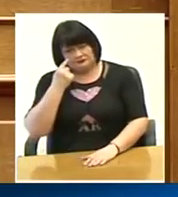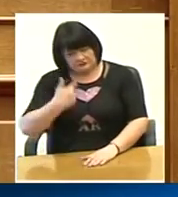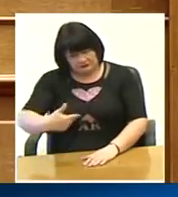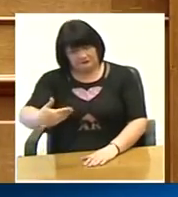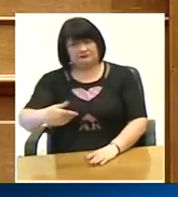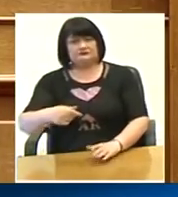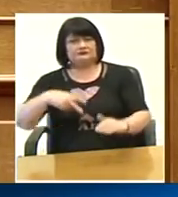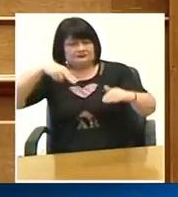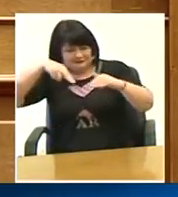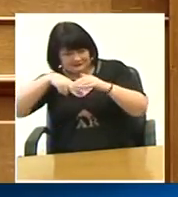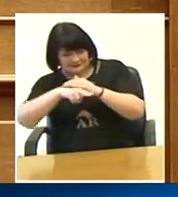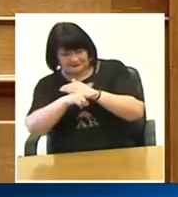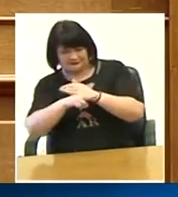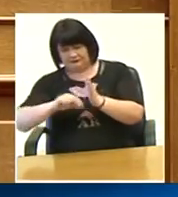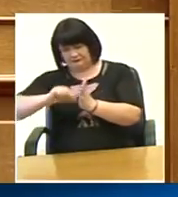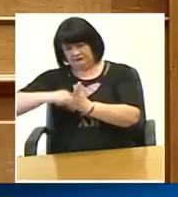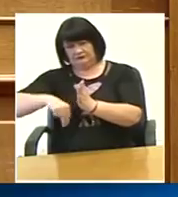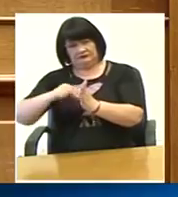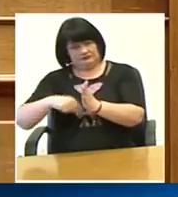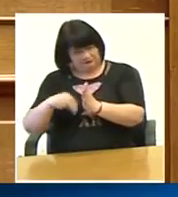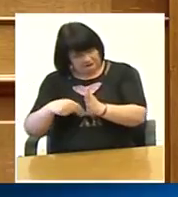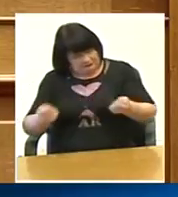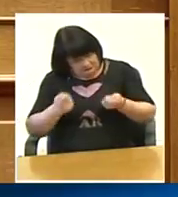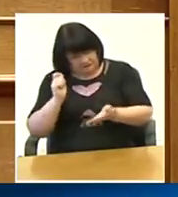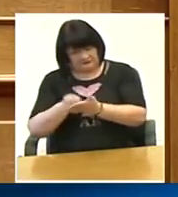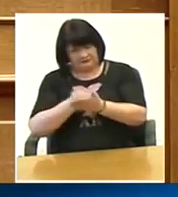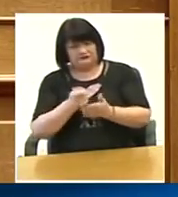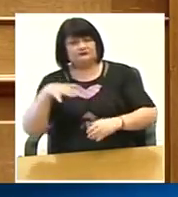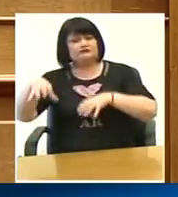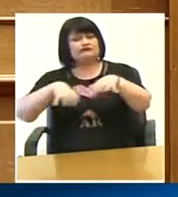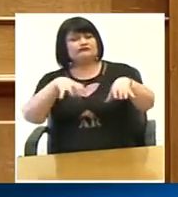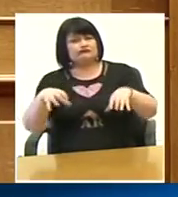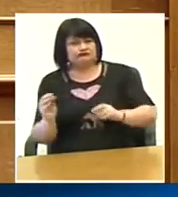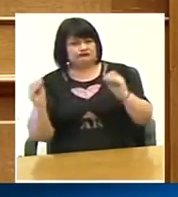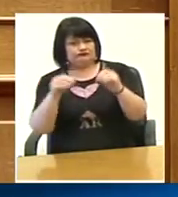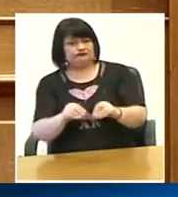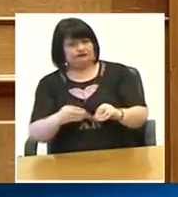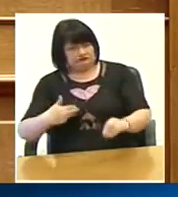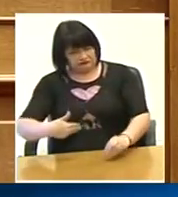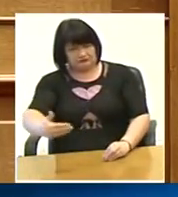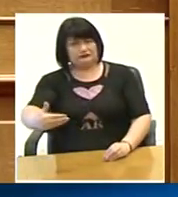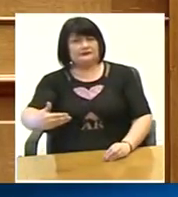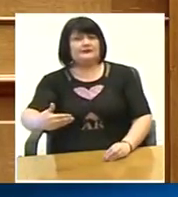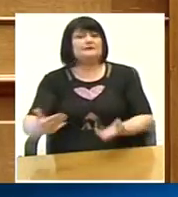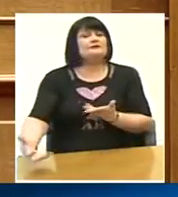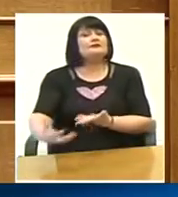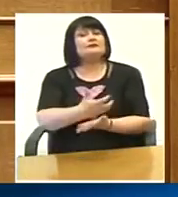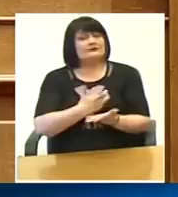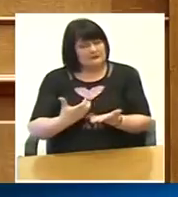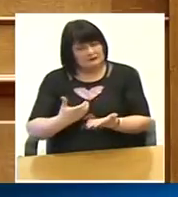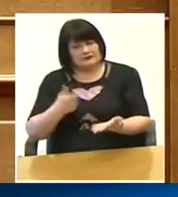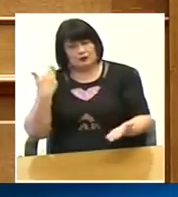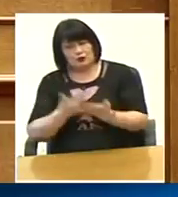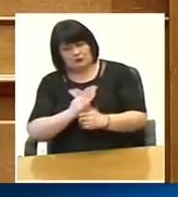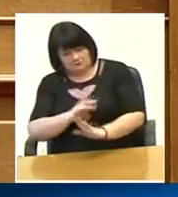αξονικοί ήδη υπογράφονται οι εκτελεστικές συμβάσεις για την τοποθέτησή τους και θα αποπληρωθούν από τα έσοδα τα οποία παίρνει